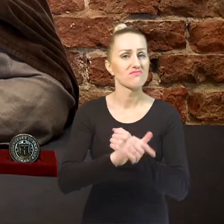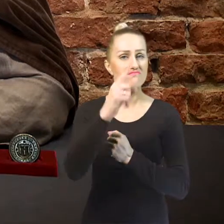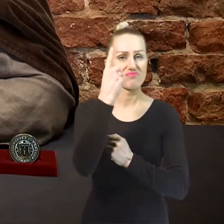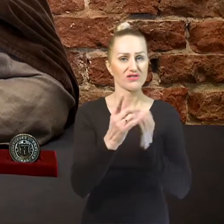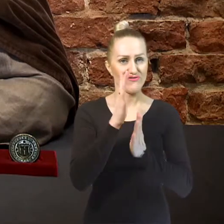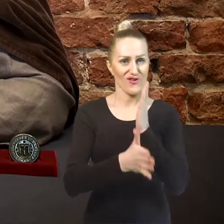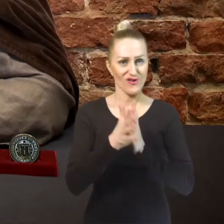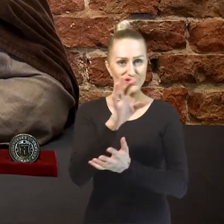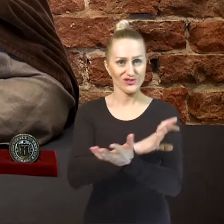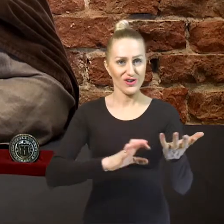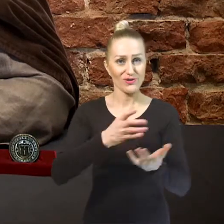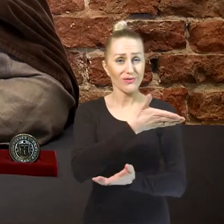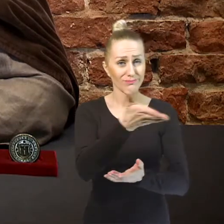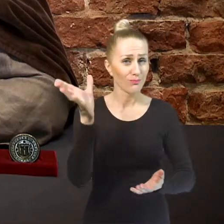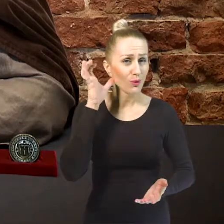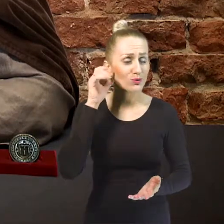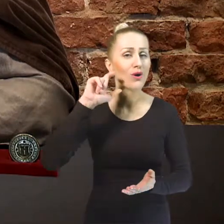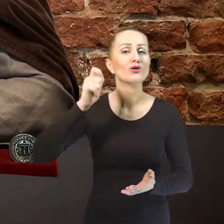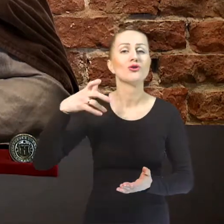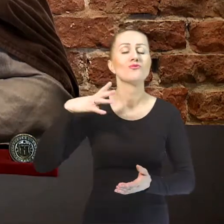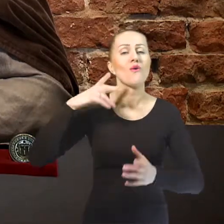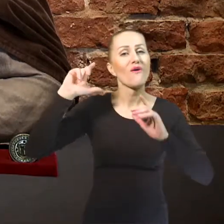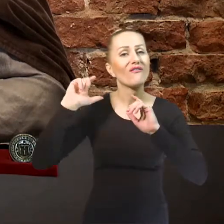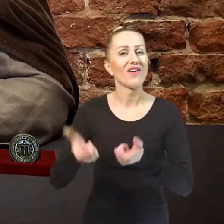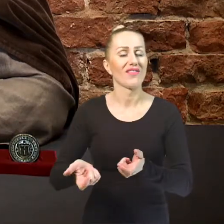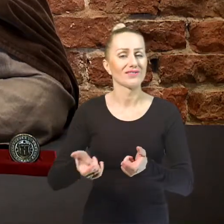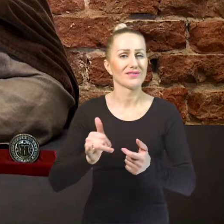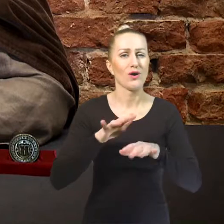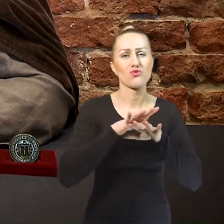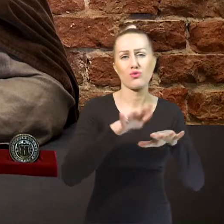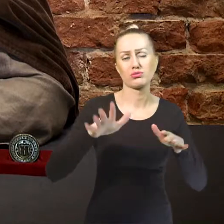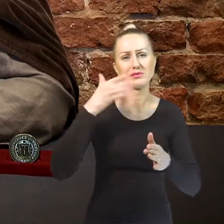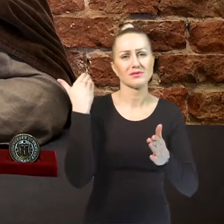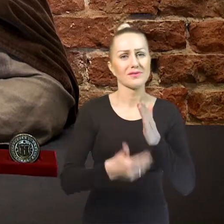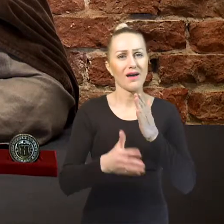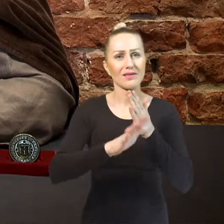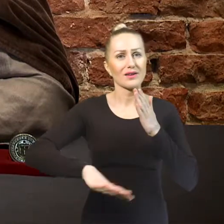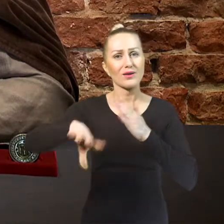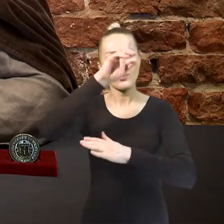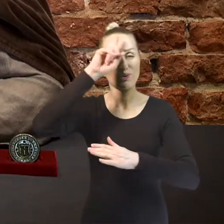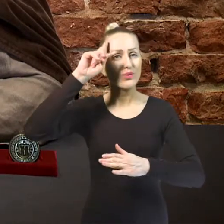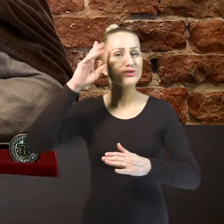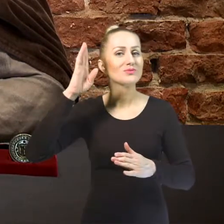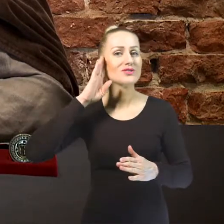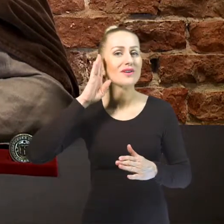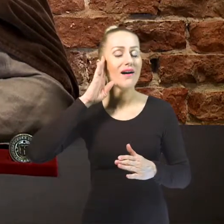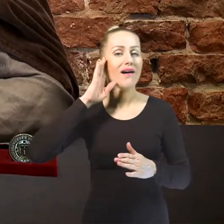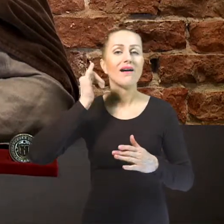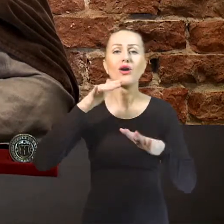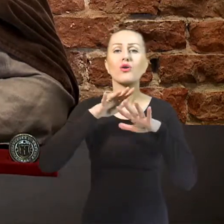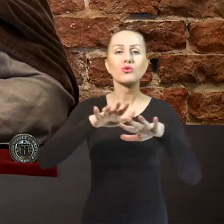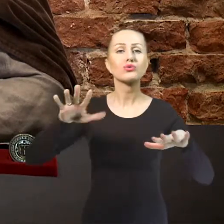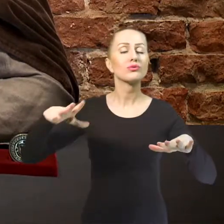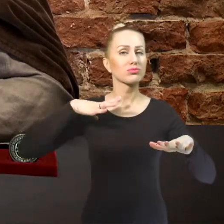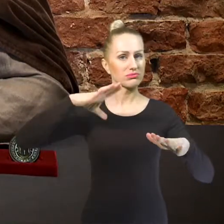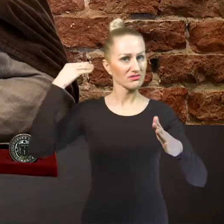Posłuchajcie więc, co się wydarzyło, jak wielkie były straty dla mieszkańców, jak wielkie były straty w